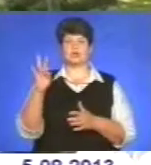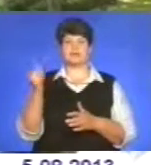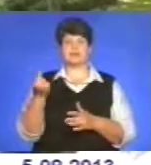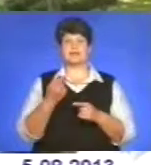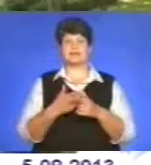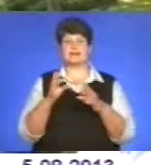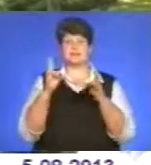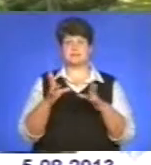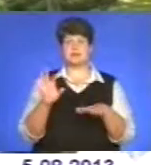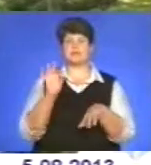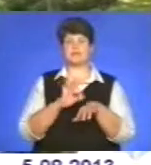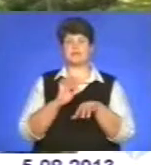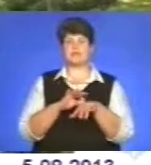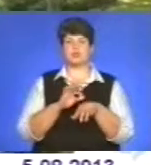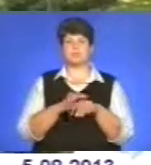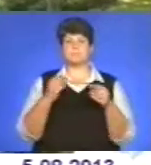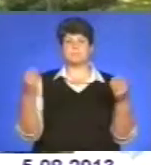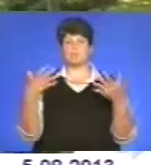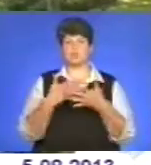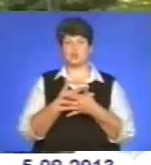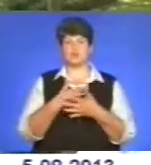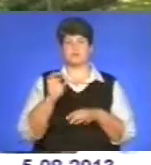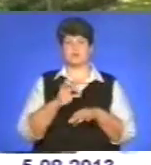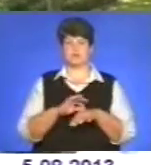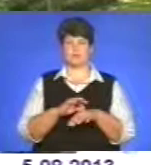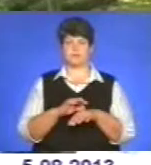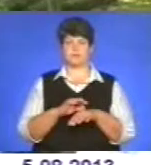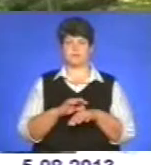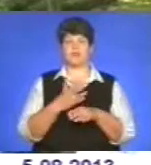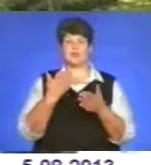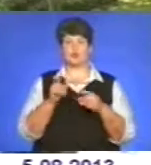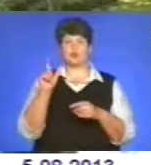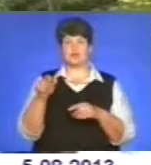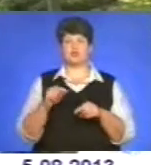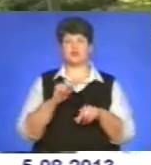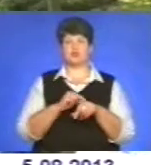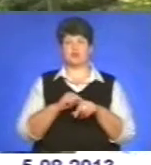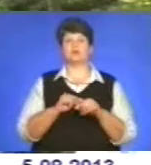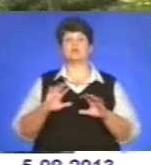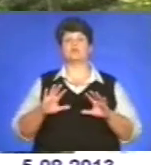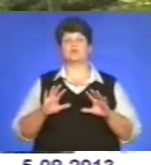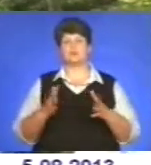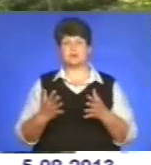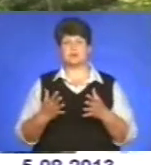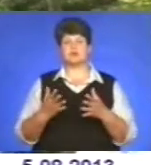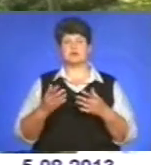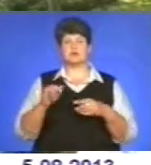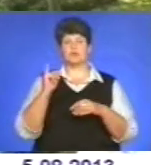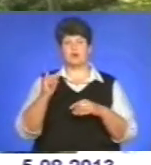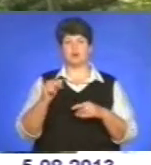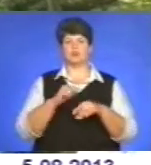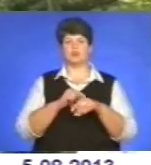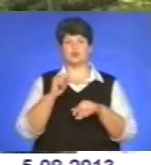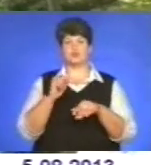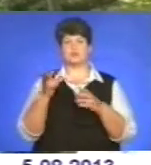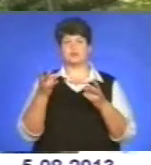небезпека захворювати якимось простудними захворюваннями. Якщо людина вже відчуває, що вона втомилася, себе якось недобре почуває, то бачить,